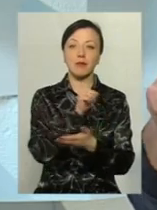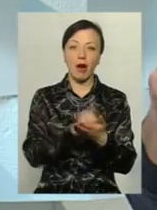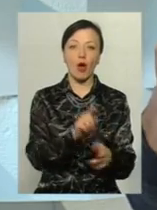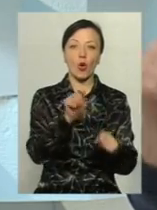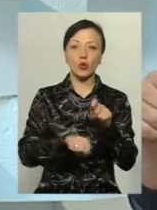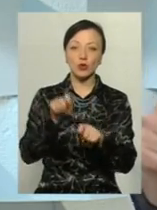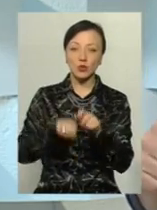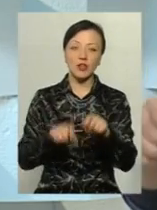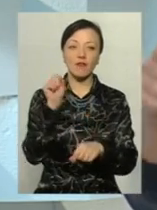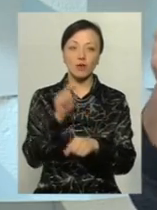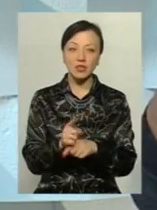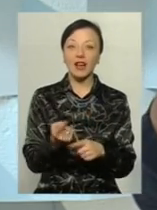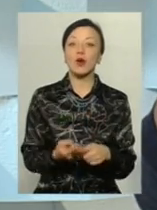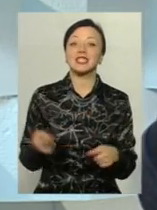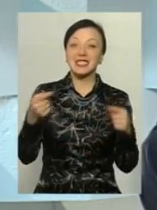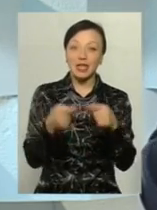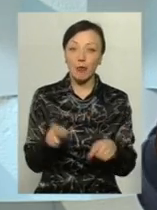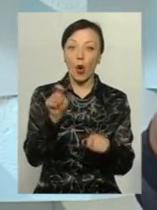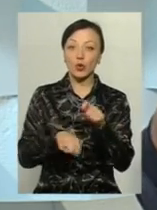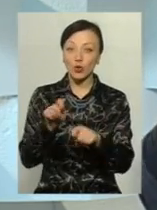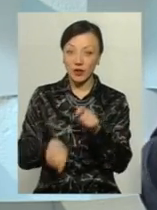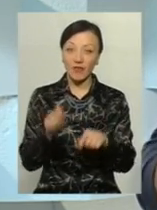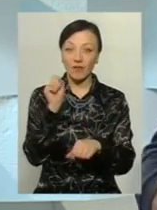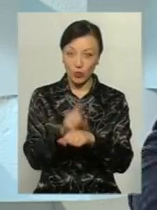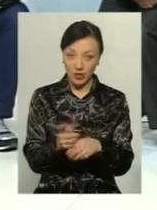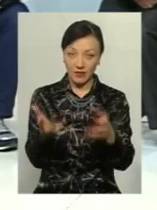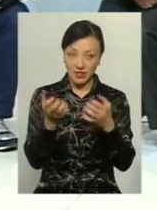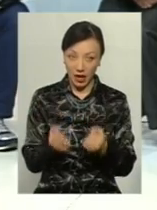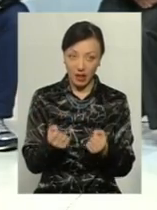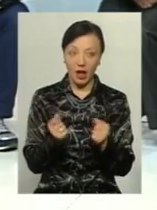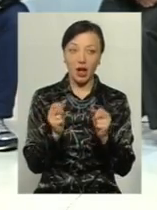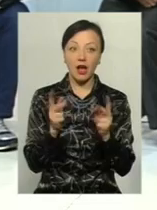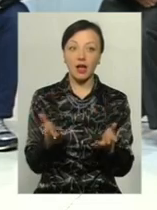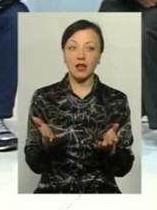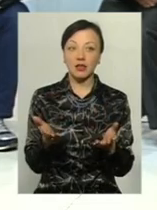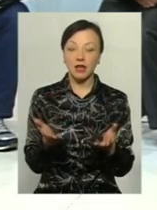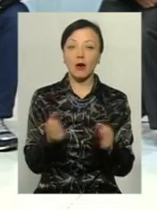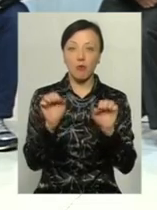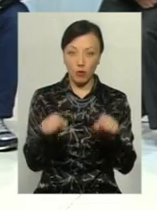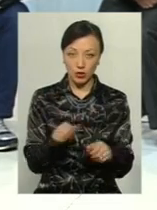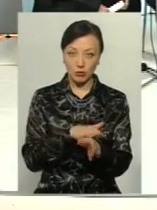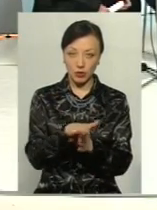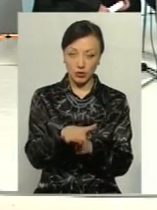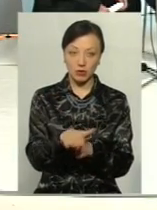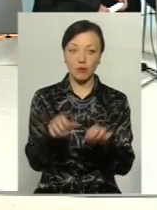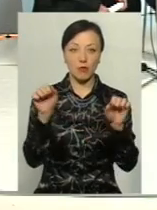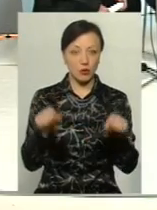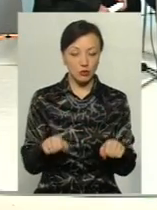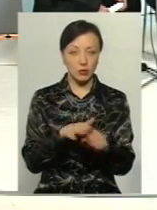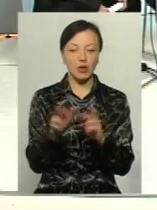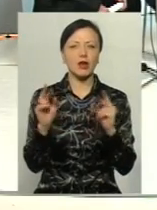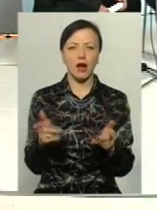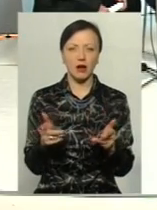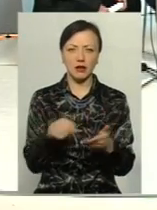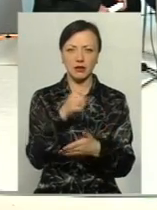контролюючі функції. І ось саме контролюючі функції ми взяли. Функції ви взяли, а яким чином їх можна було реалізувати? Можна було б, я думаю.